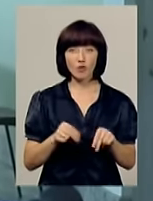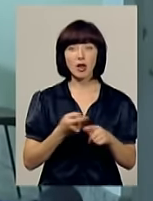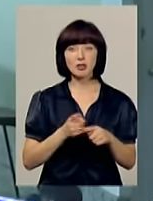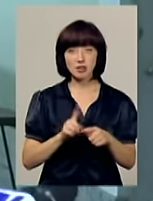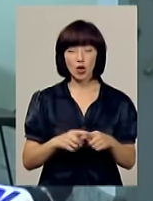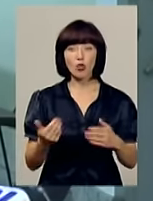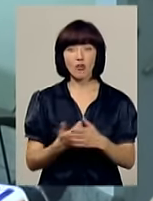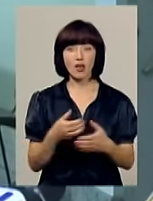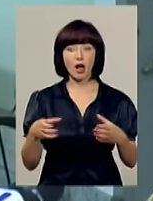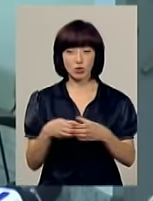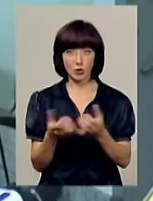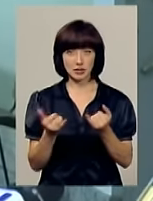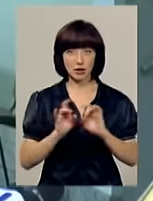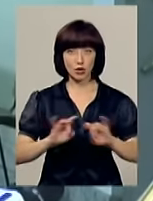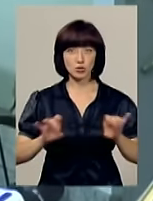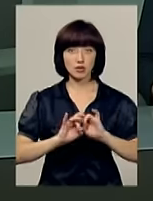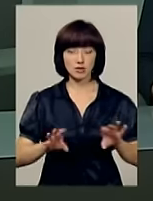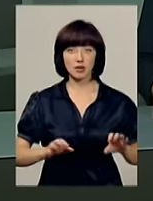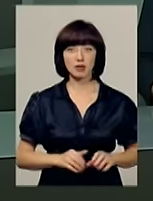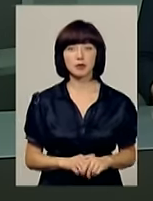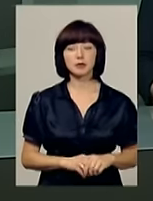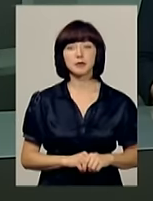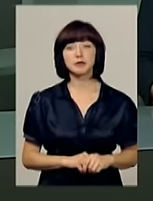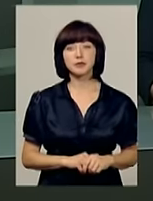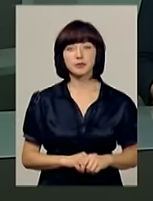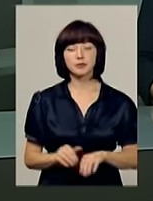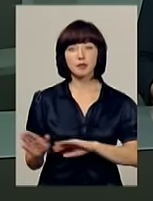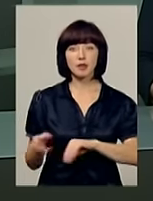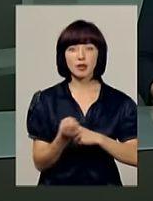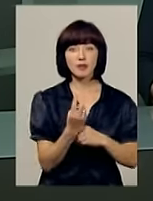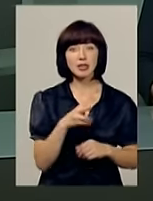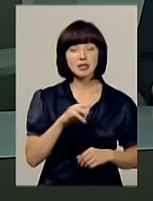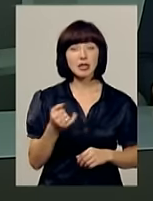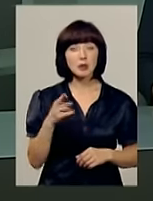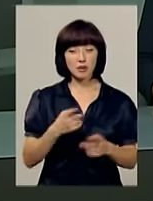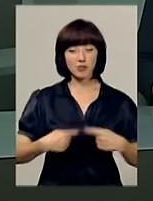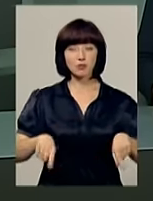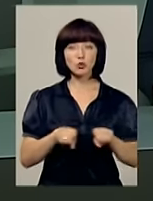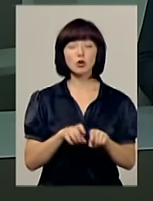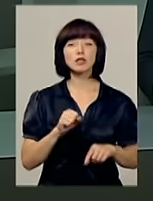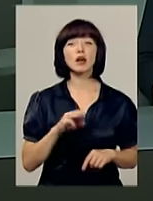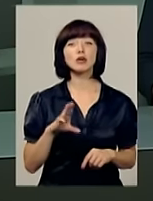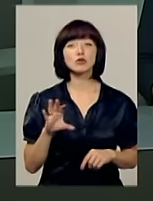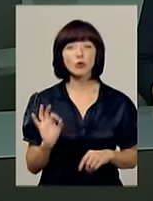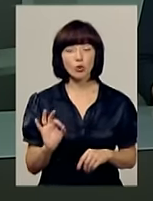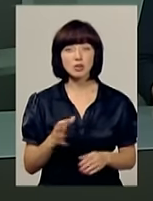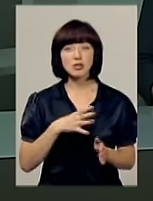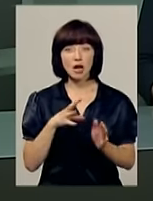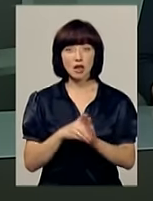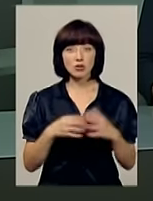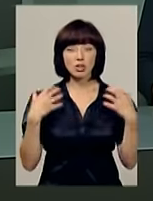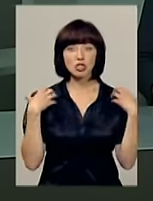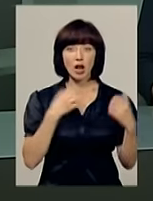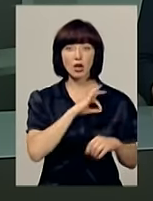й нові категорії, про які я зараз згадала. 12 липня у зоні проведення антитерористичної операції загинув